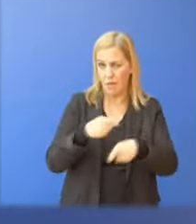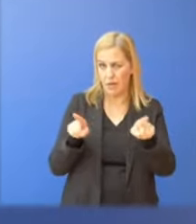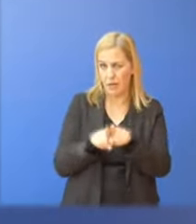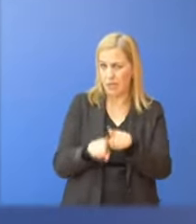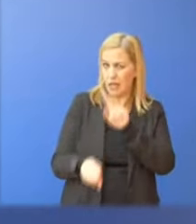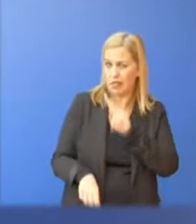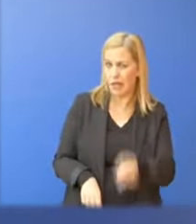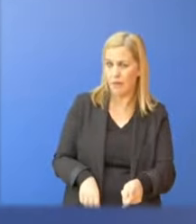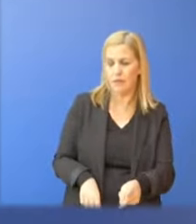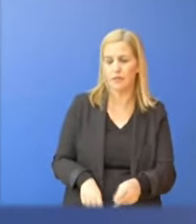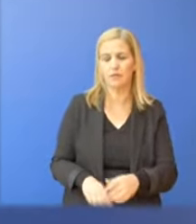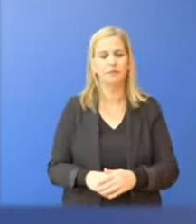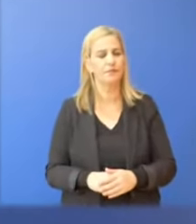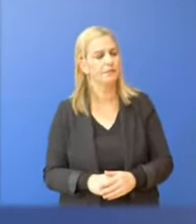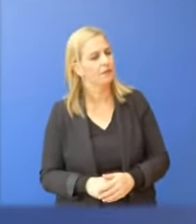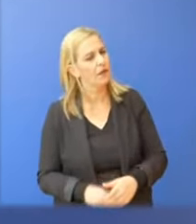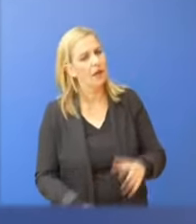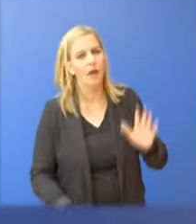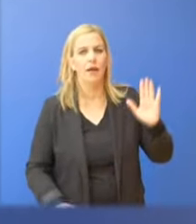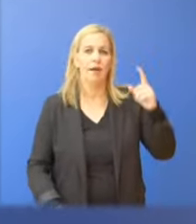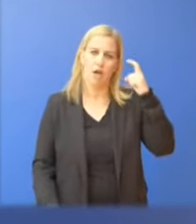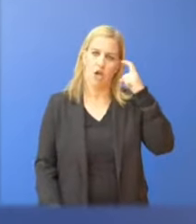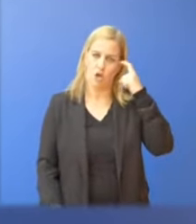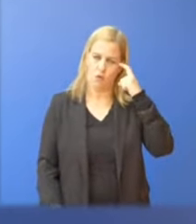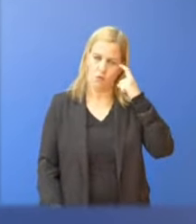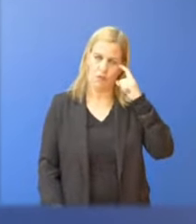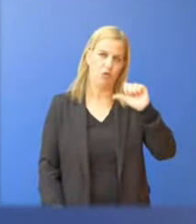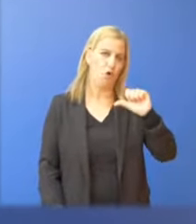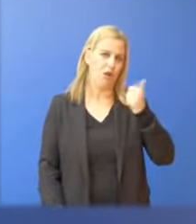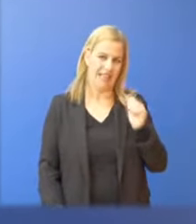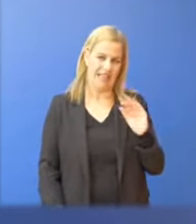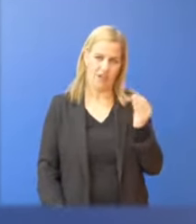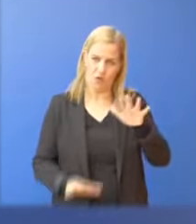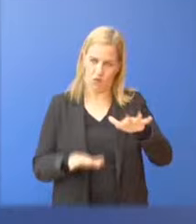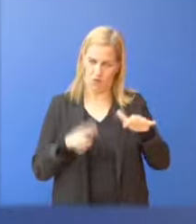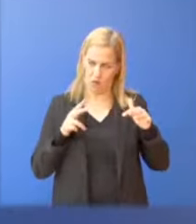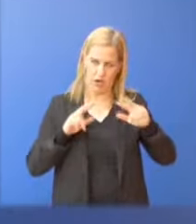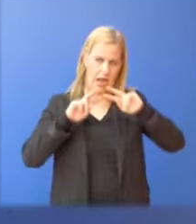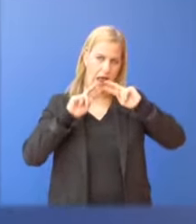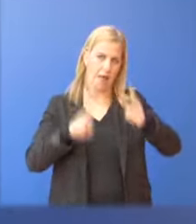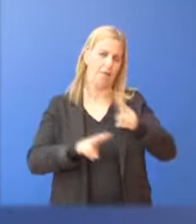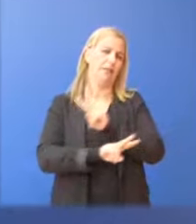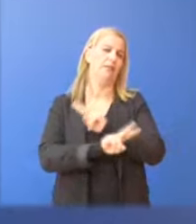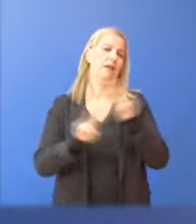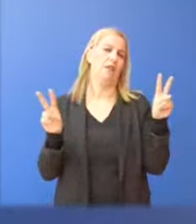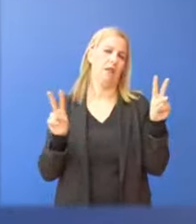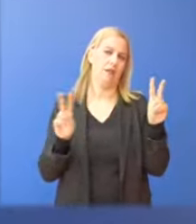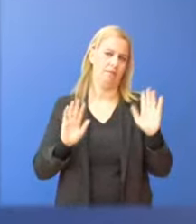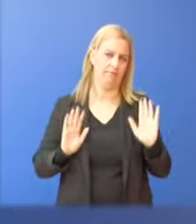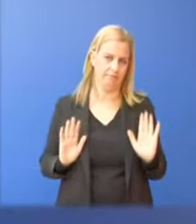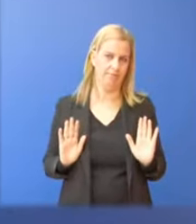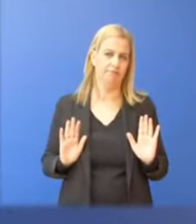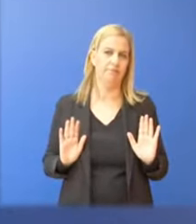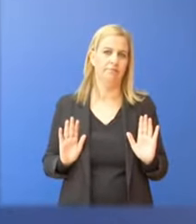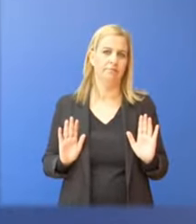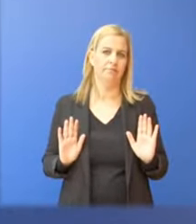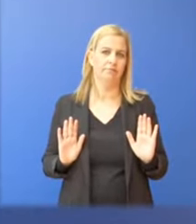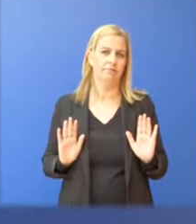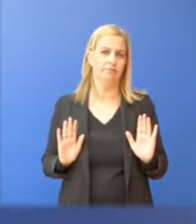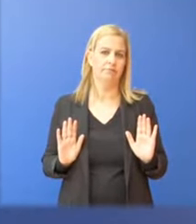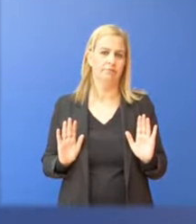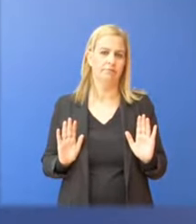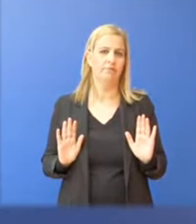απαντάτε. Νομίζω ότι το είπα, ήμουν ας αφήσκες στη Βουλή και μάλιστα συνδέεται με τις προηγούμενες μου απαντήσεις.